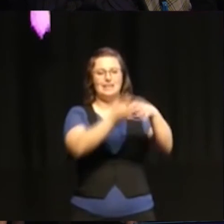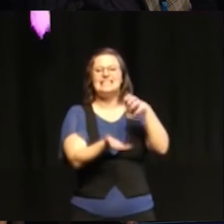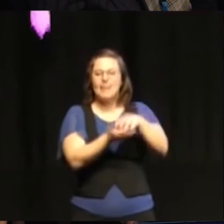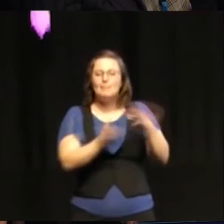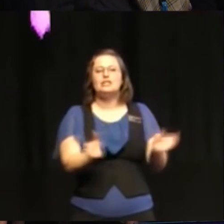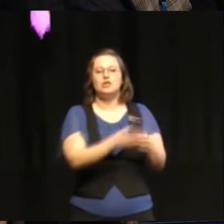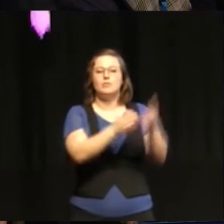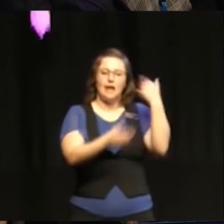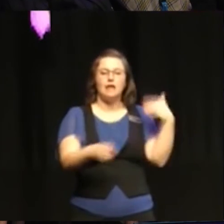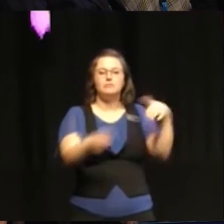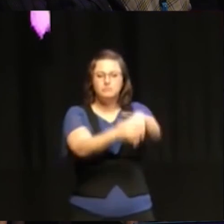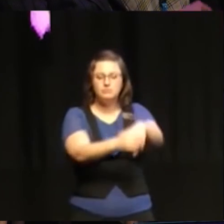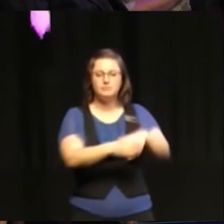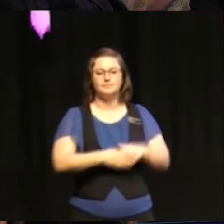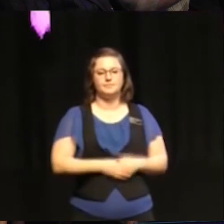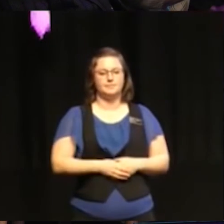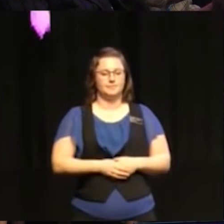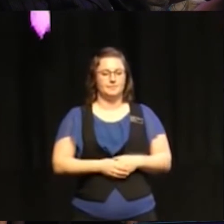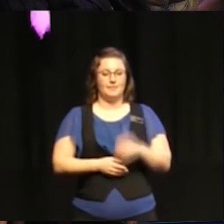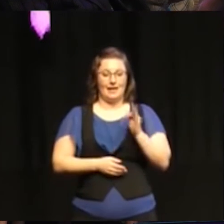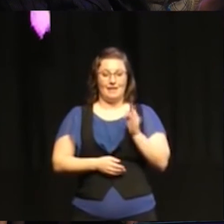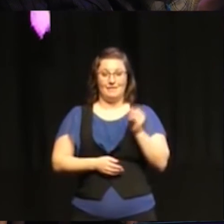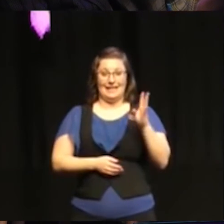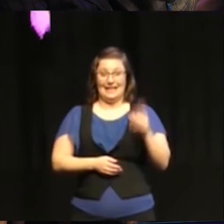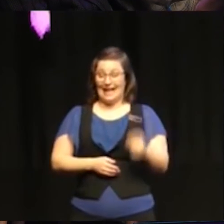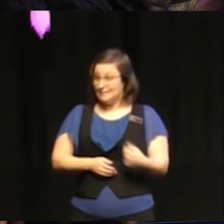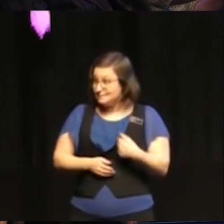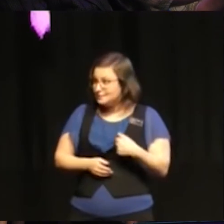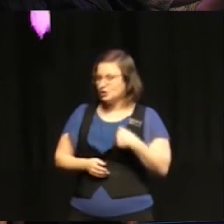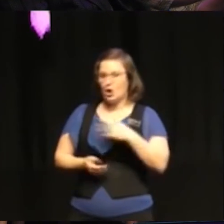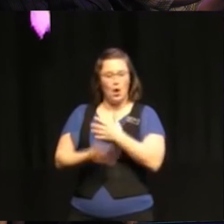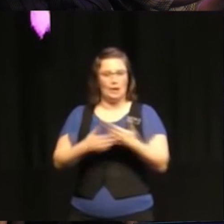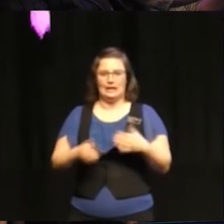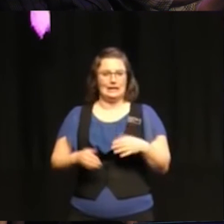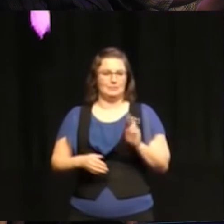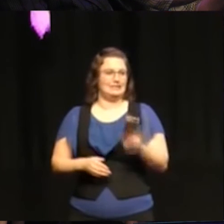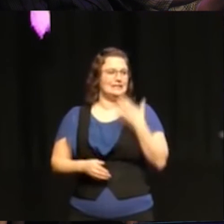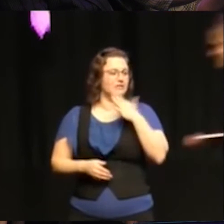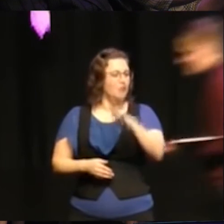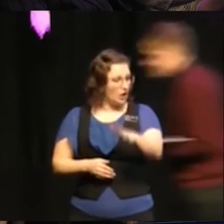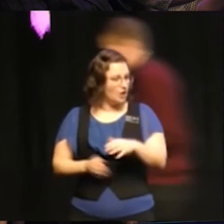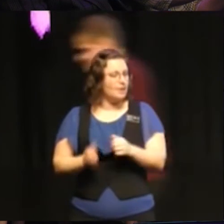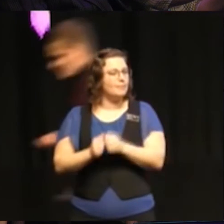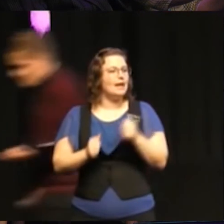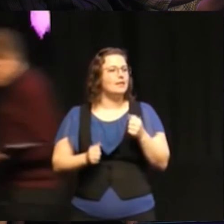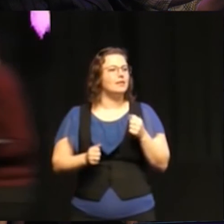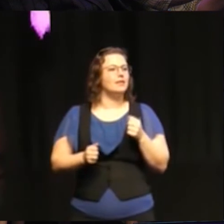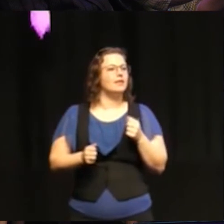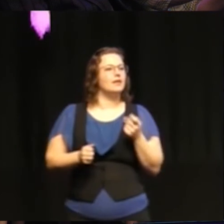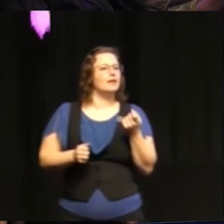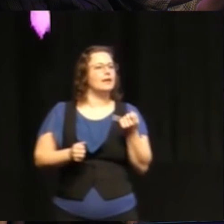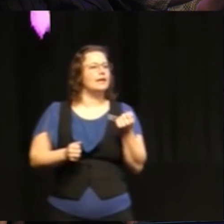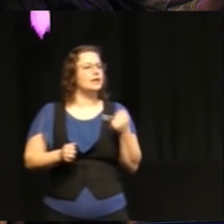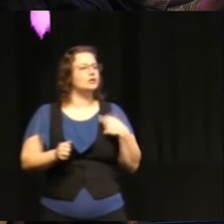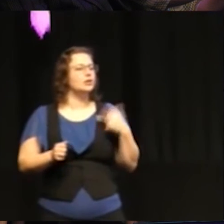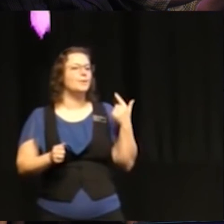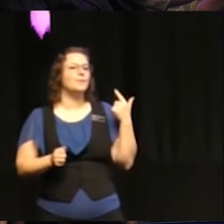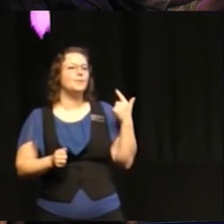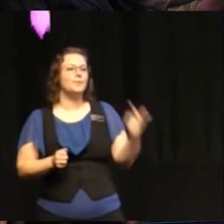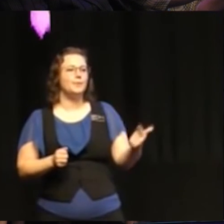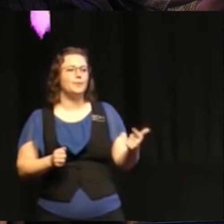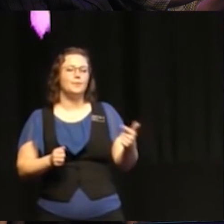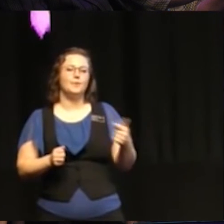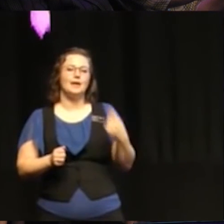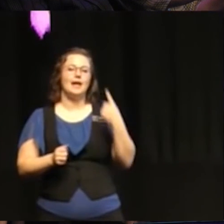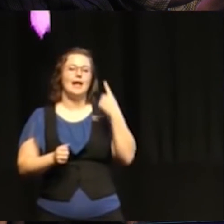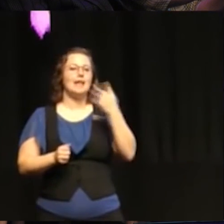Rida det passar jag har inte riktigt svaret på det men men lite så som de har jag tror att det är ett framgångskoncept